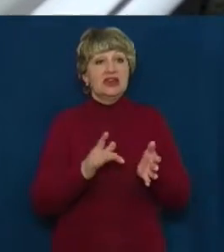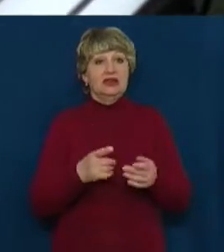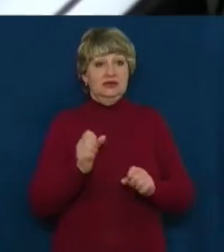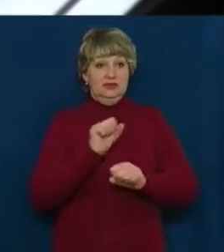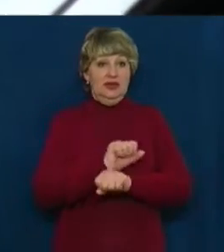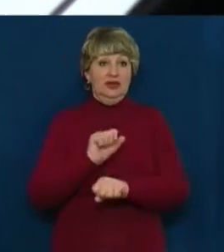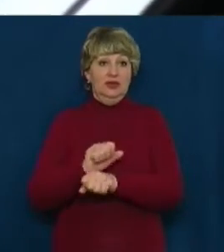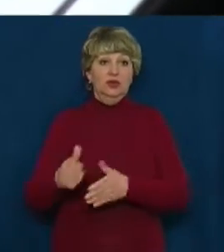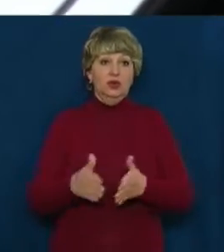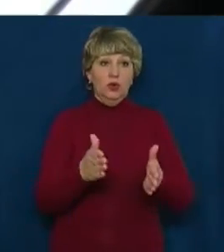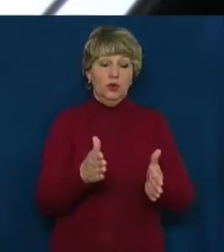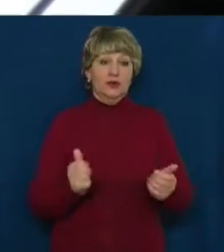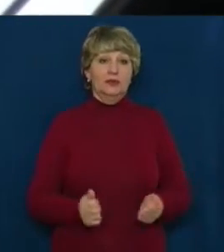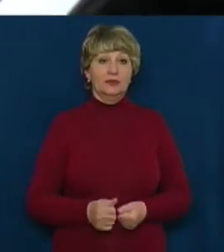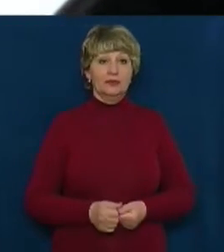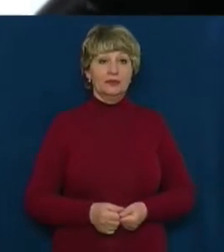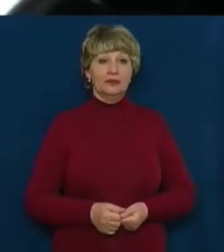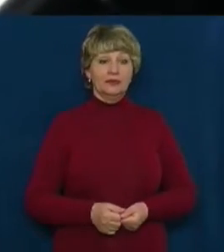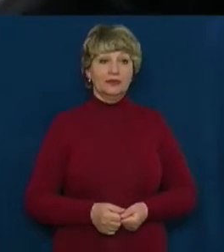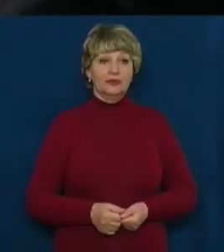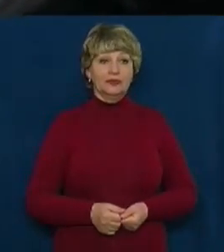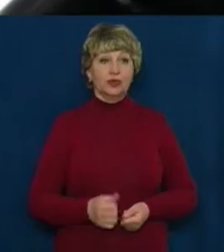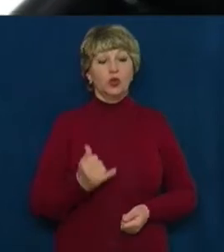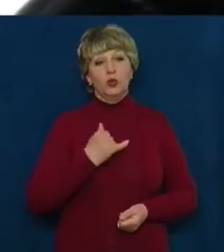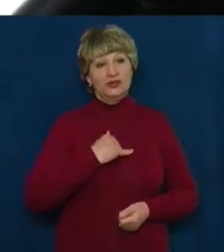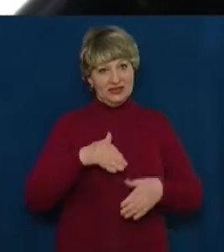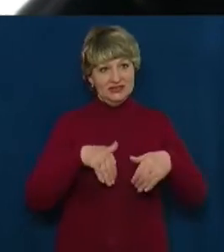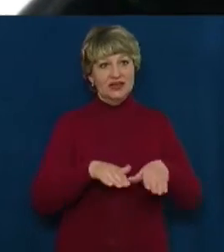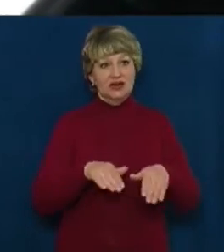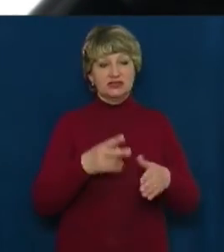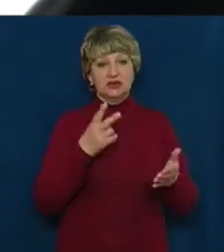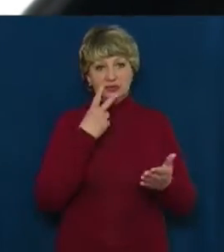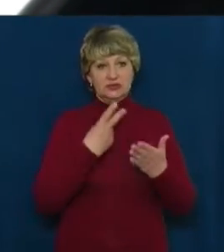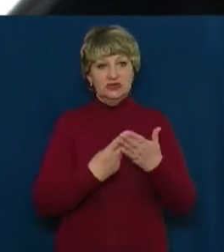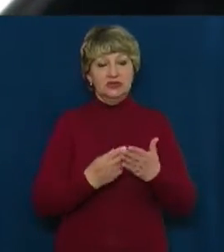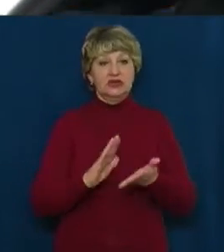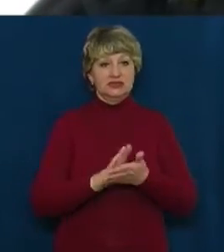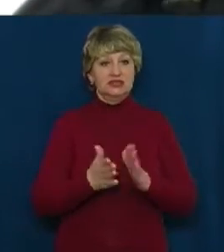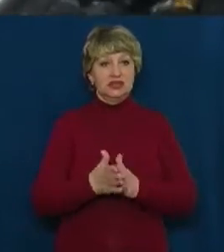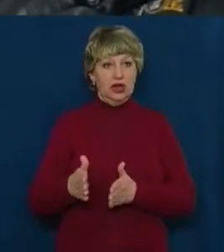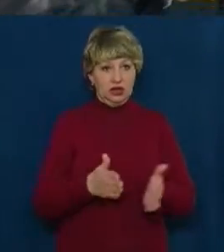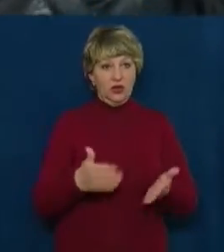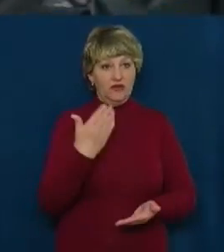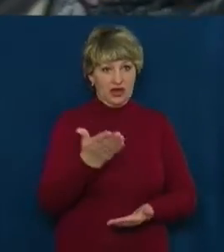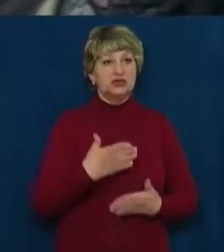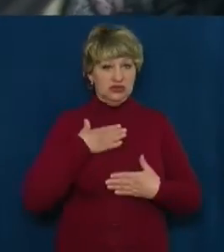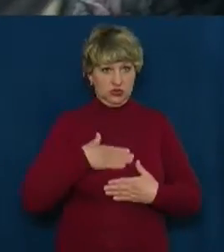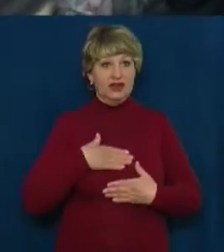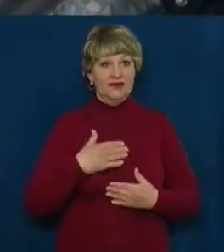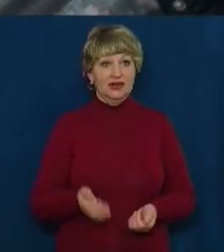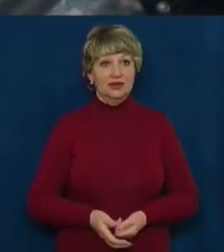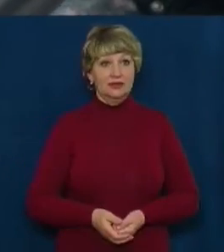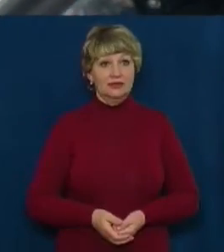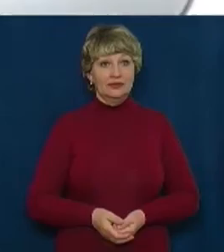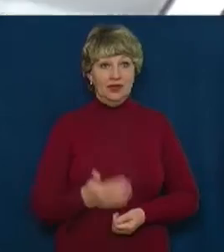У нас акція по поводу, стан доріг. Вас устраюють такі дороги? Ні, когось. Ви нас